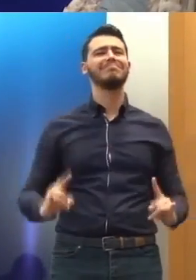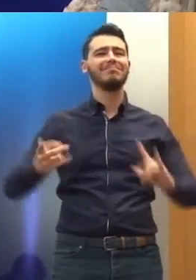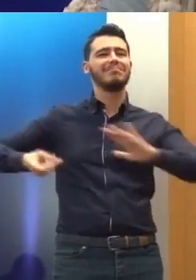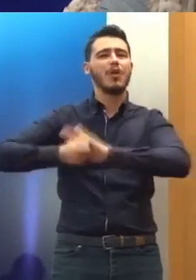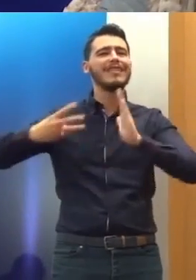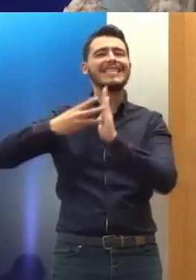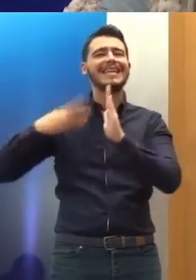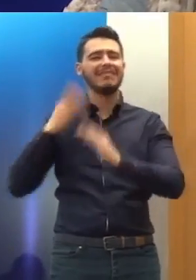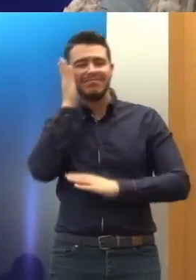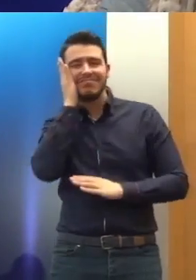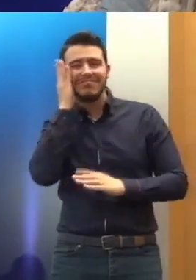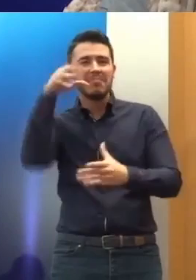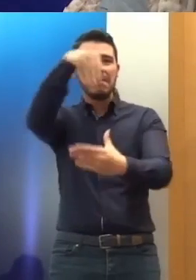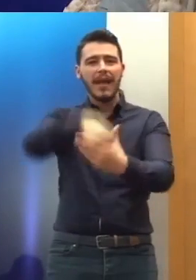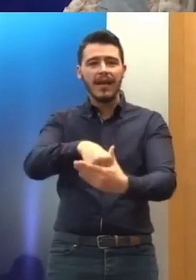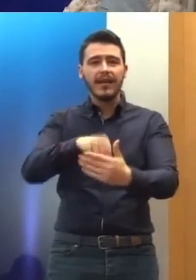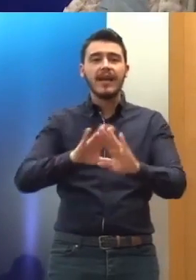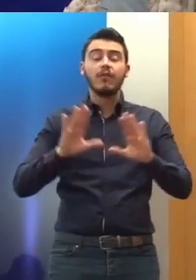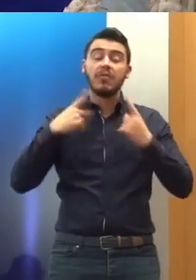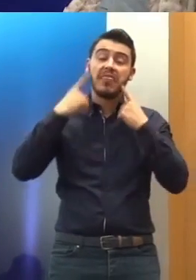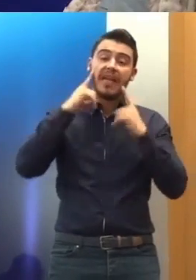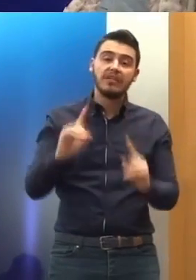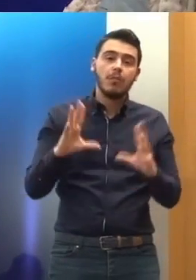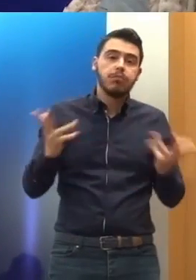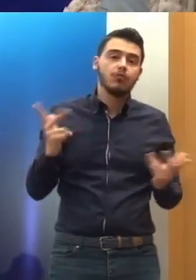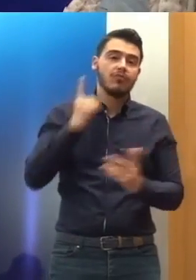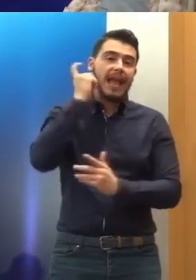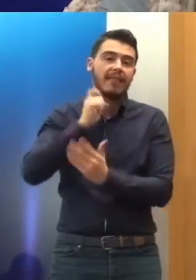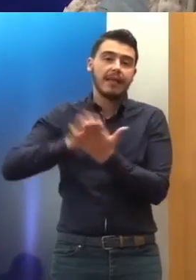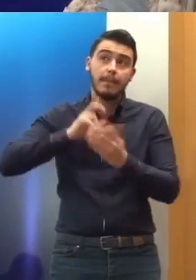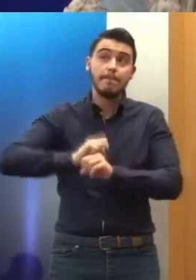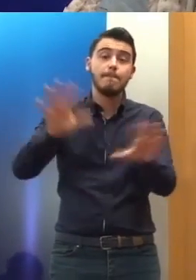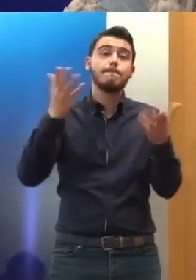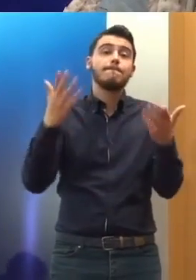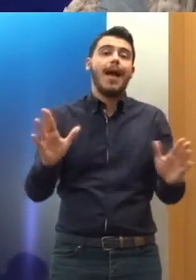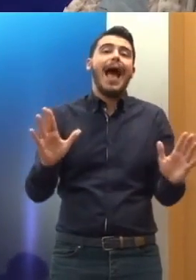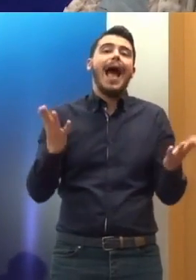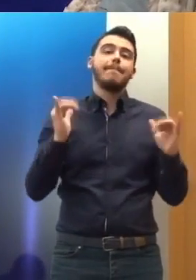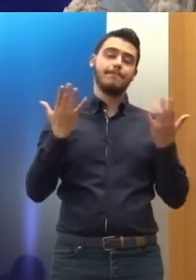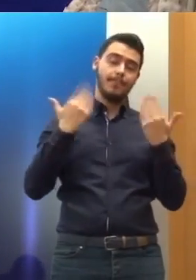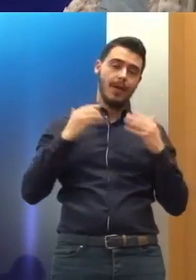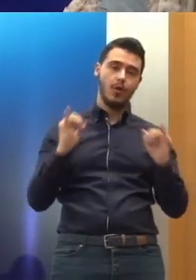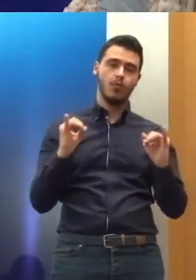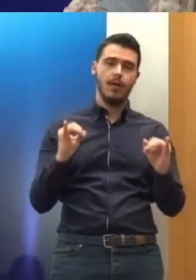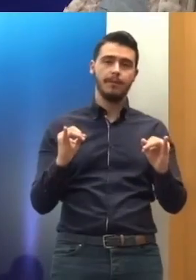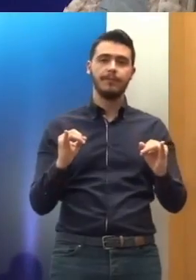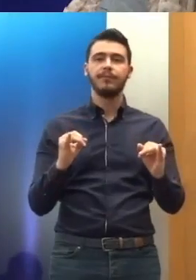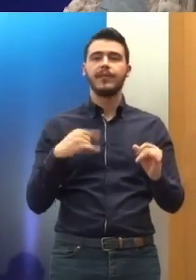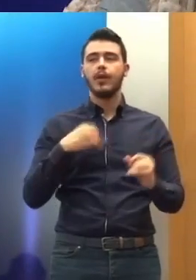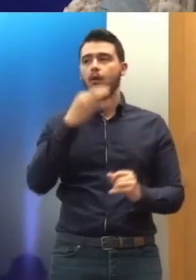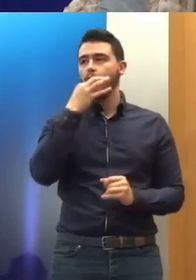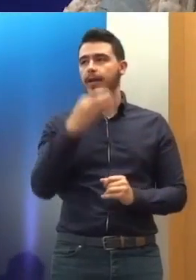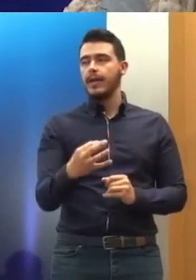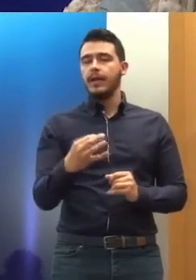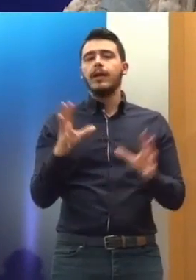επισήμως τουλάχιστον, δεν ξέρουμε τι λένε μέσα. Όταν συναντηθήκατε εσείς ίσως, σας έντωσαν την πρώτη αποτίμηση